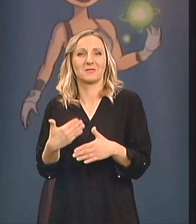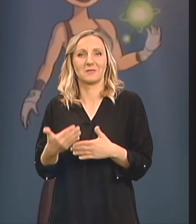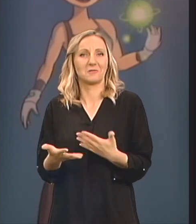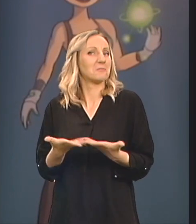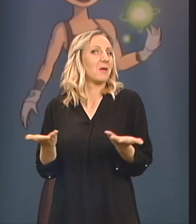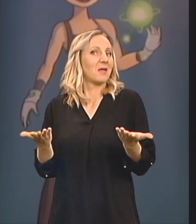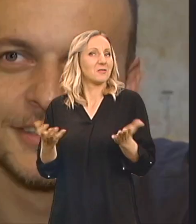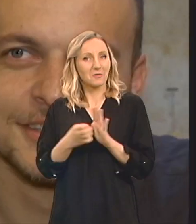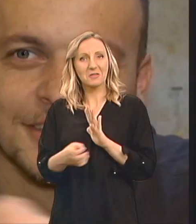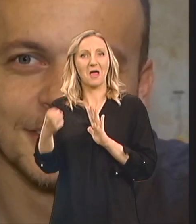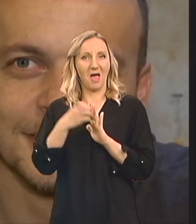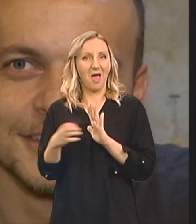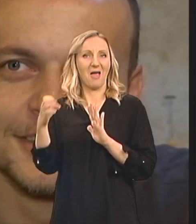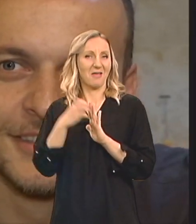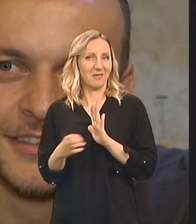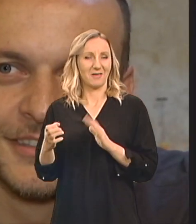eto, traje